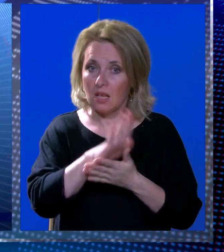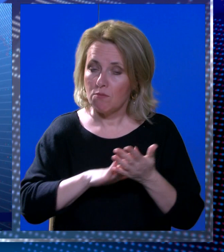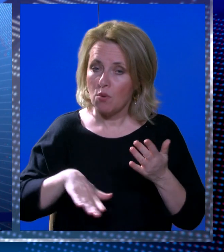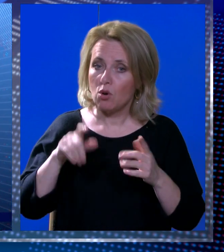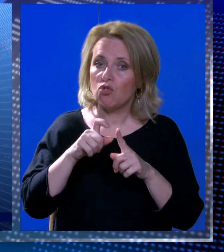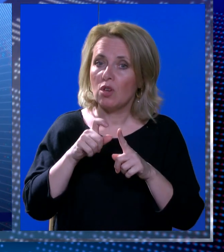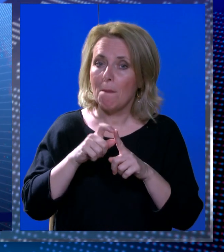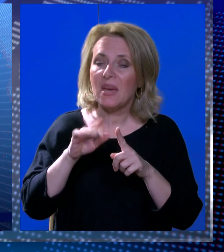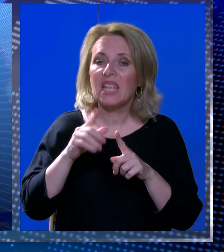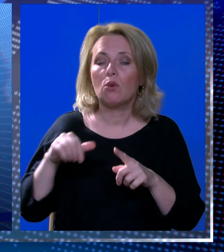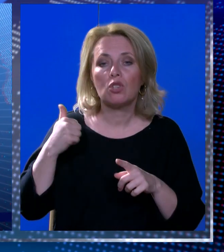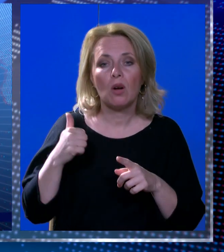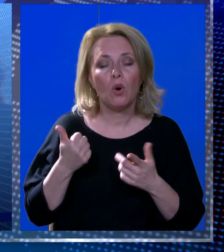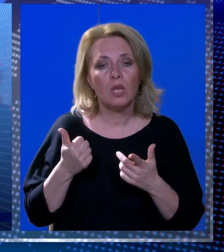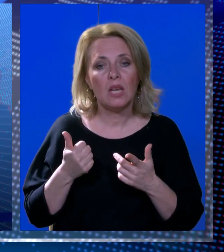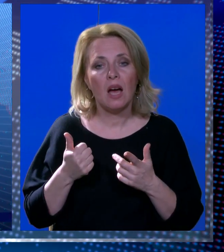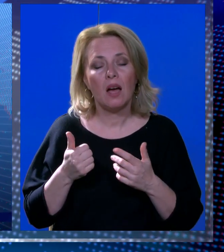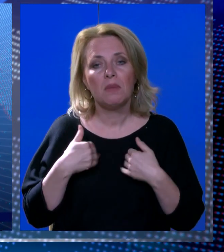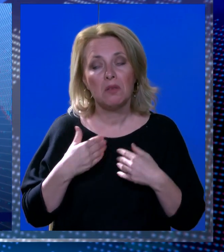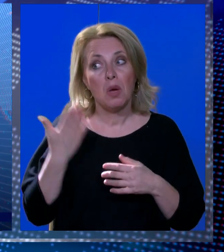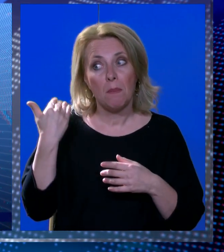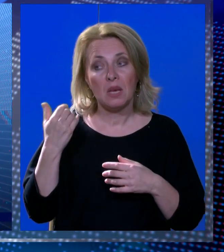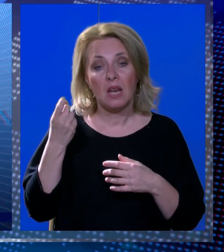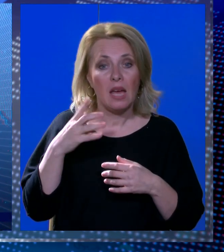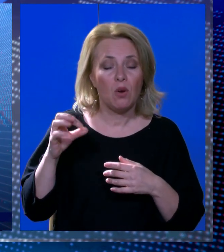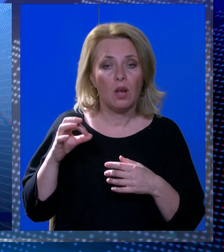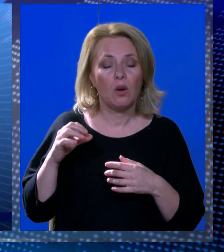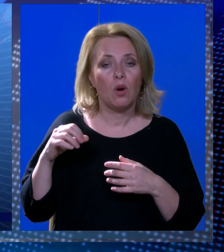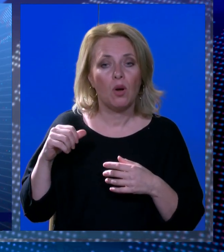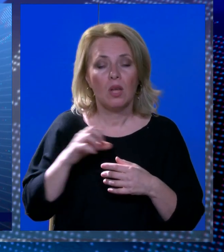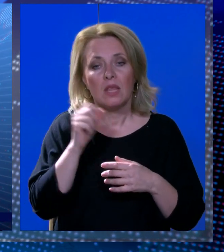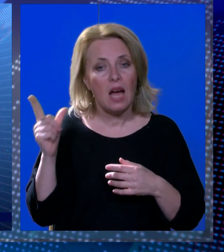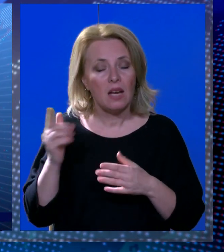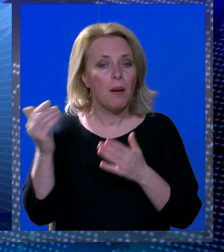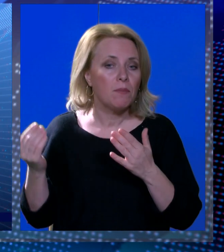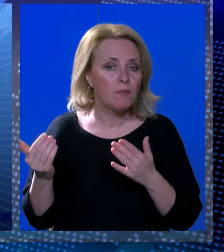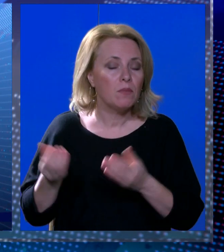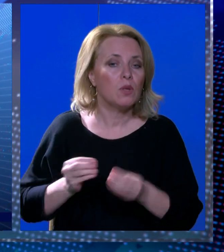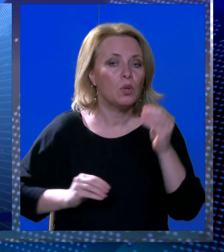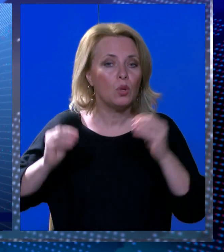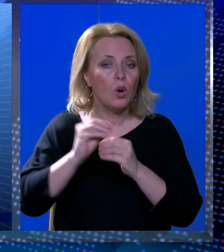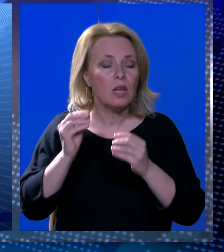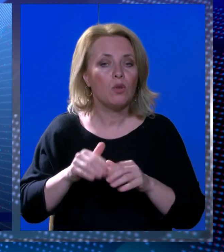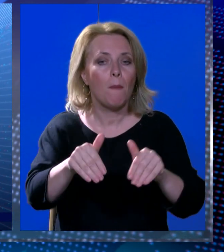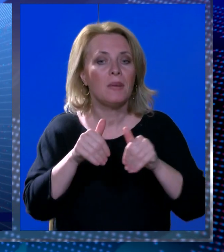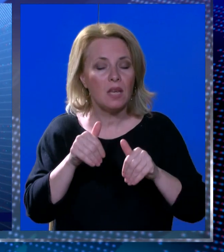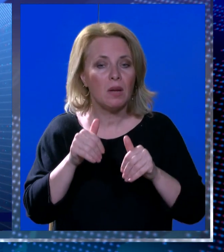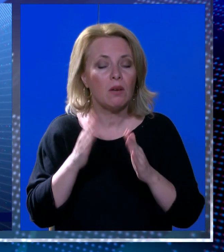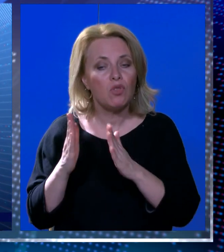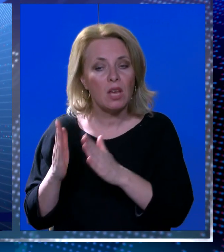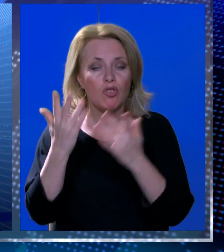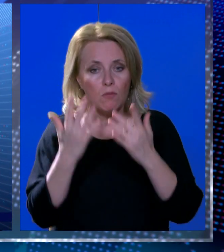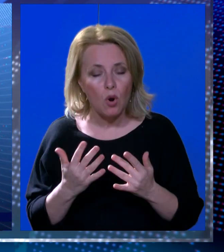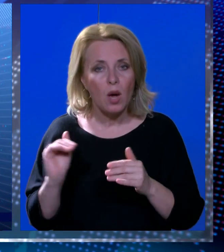pedagoška godina javljaju se roditelji, mi smo i prije par dana ponovo još dodatno primili određen proje djece